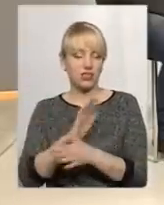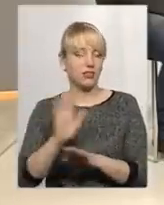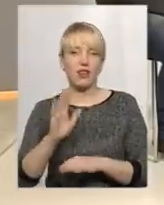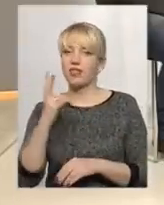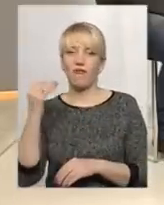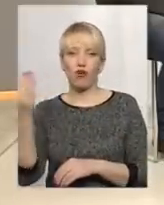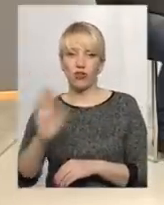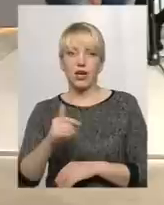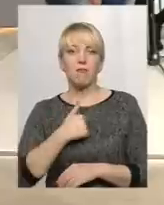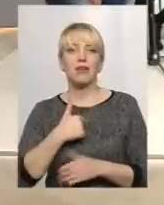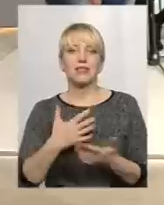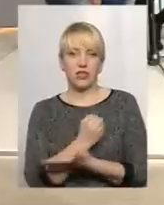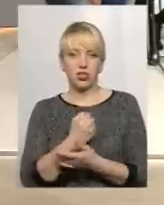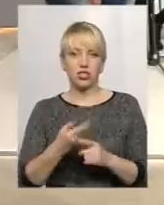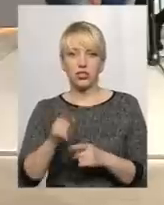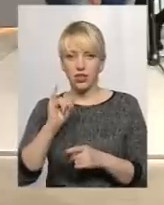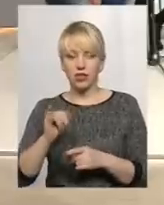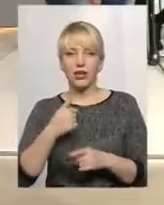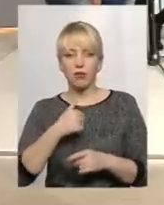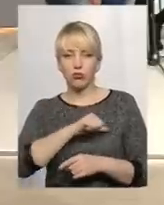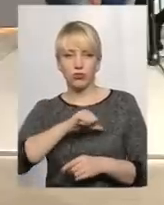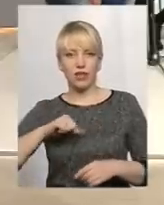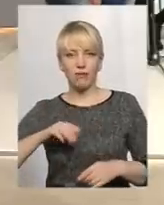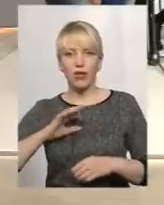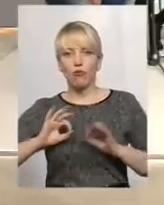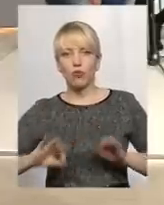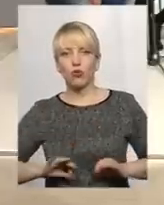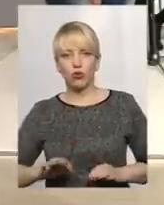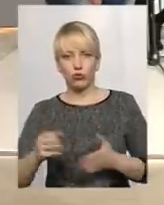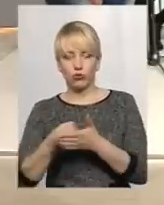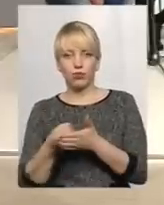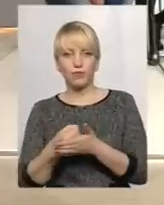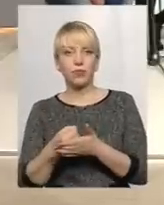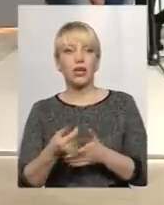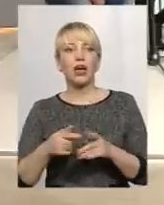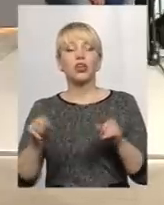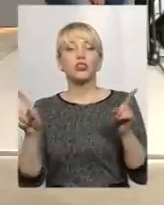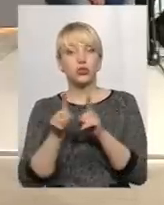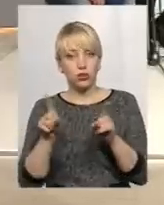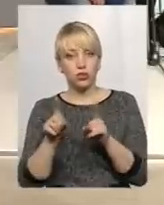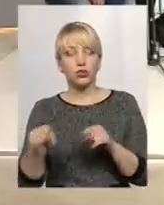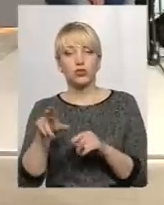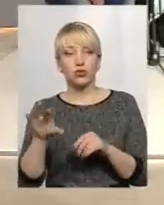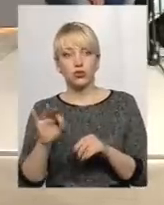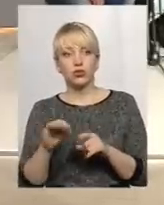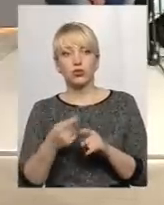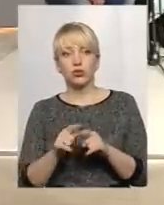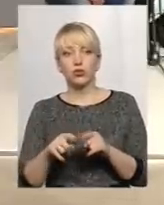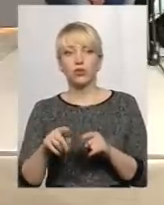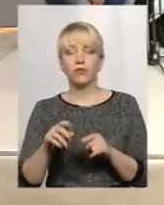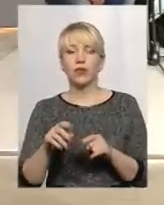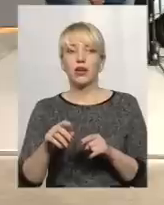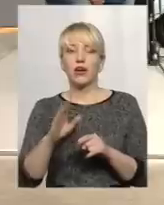готовий лічно відстаювати в Генеральній прокуратури будь-де і відповідати за це все. Що ж, щодо, власне, був заказ щодо